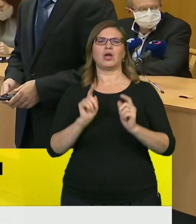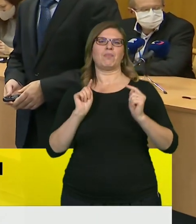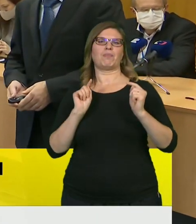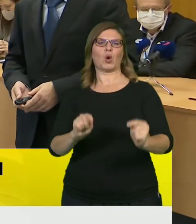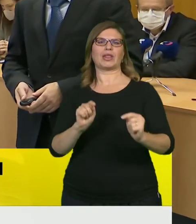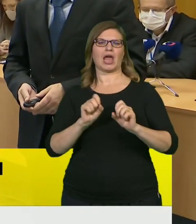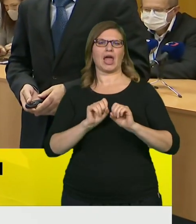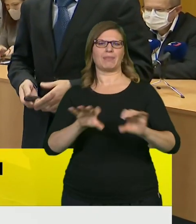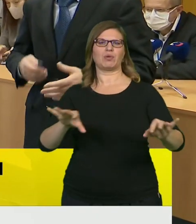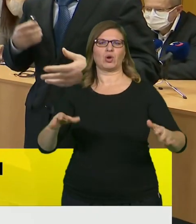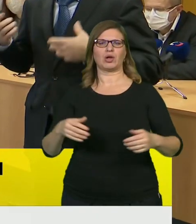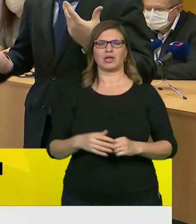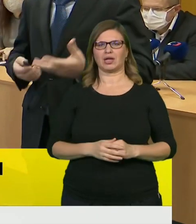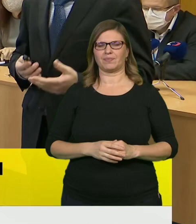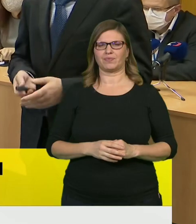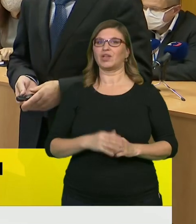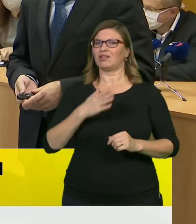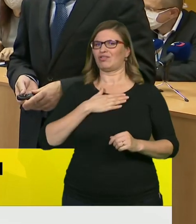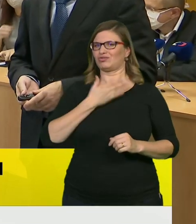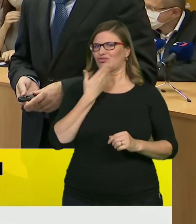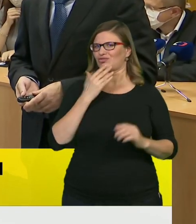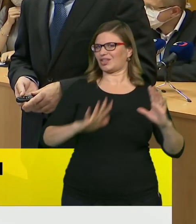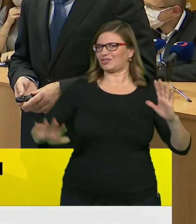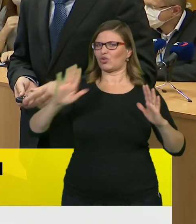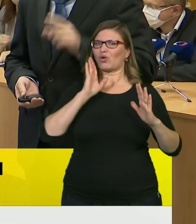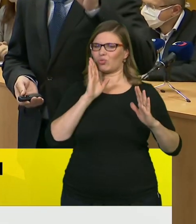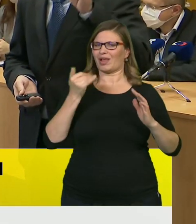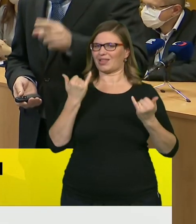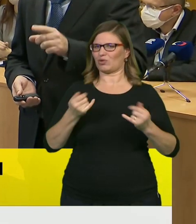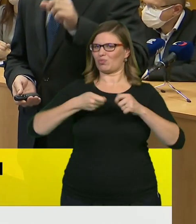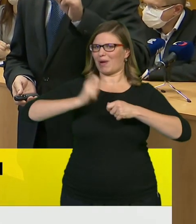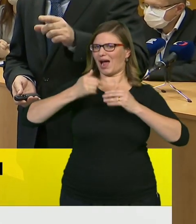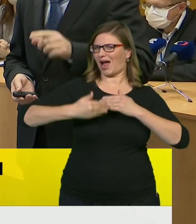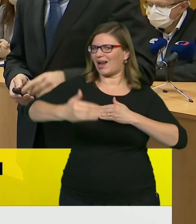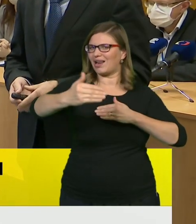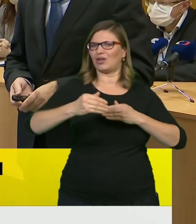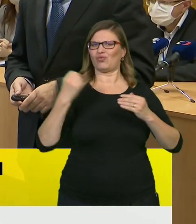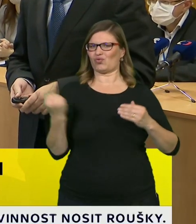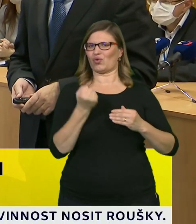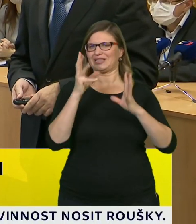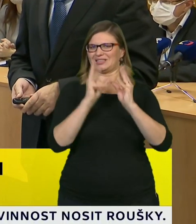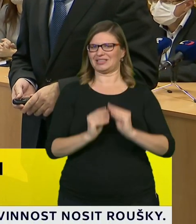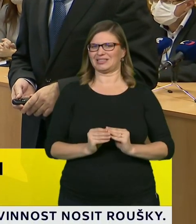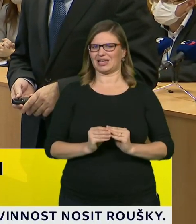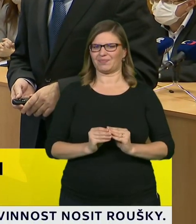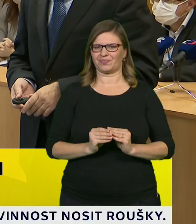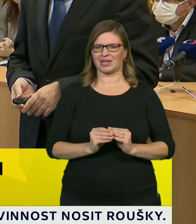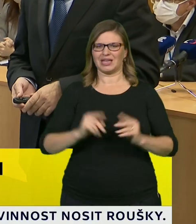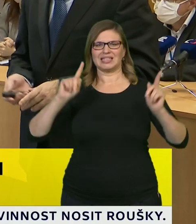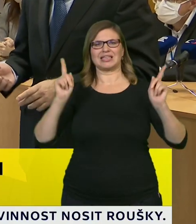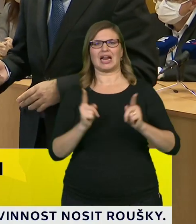pomoci ochránit nás a přinášet nám data, která budeme potřebovat v jasné a srozumitelné formě pro